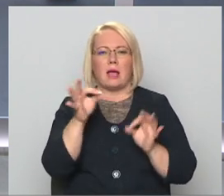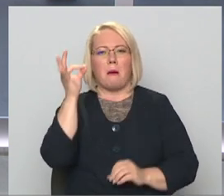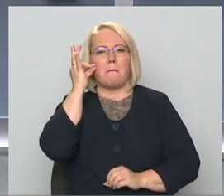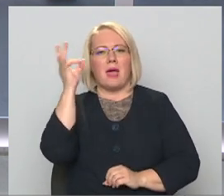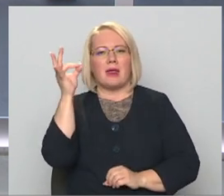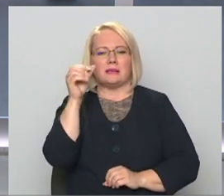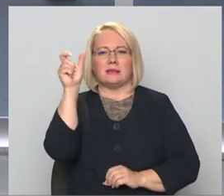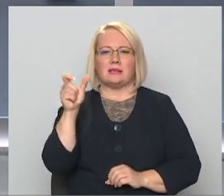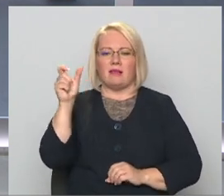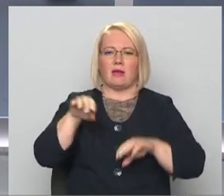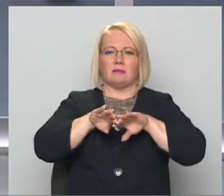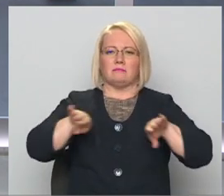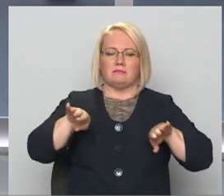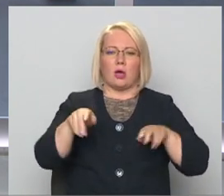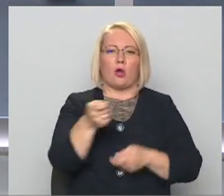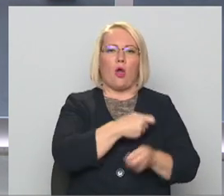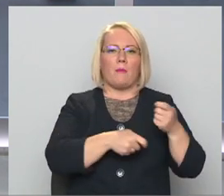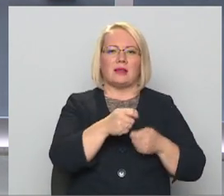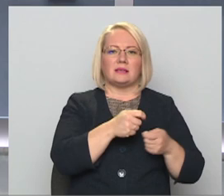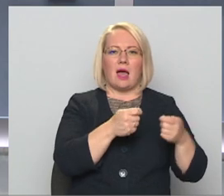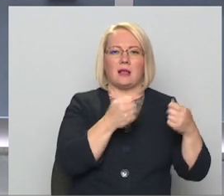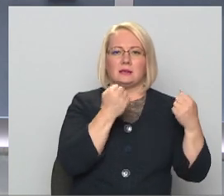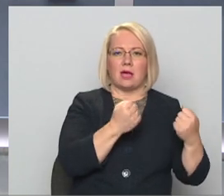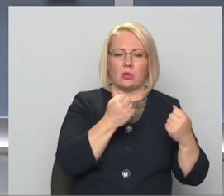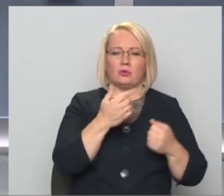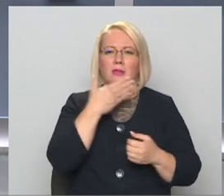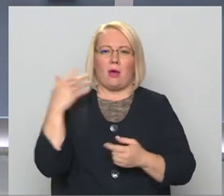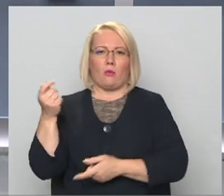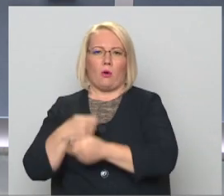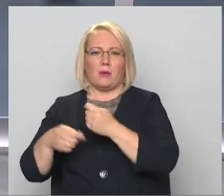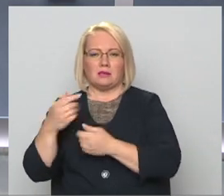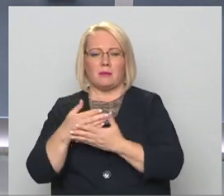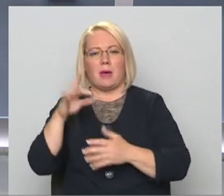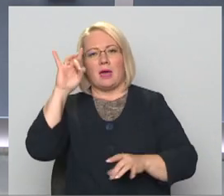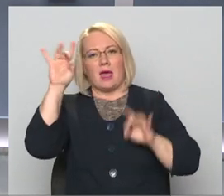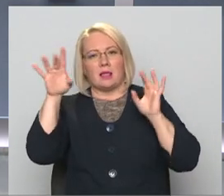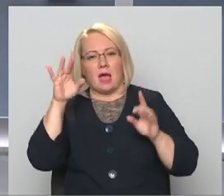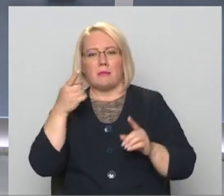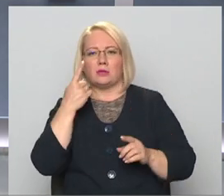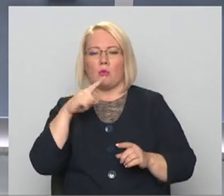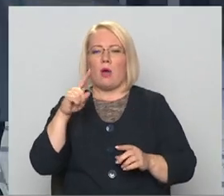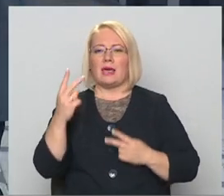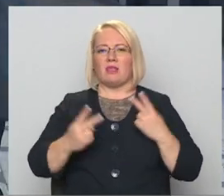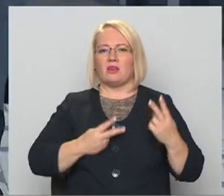korektāk atdalīt komerciālu saturu no nekomerciāla, proti reklāmas no iedvesmojušiem ierakstiem.